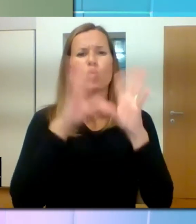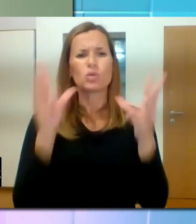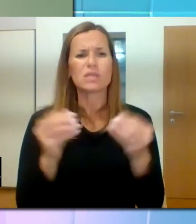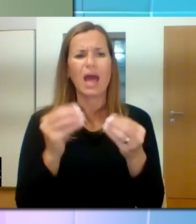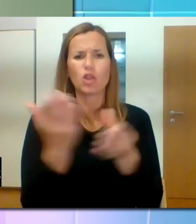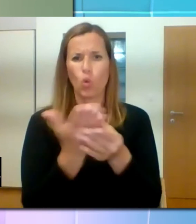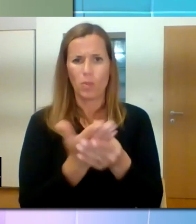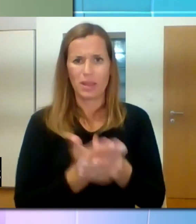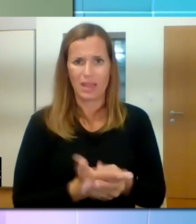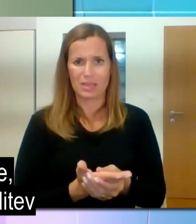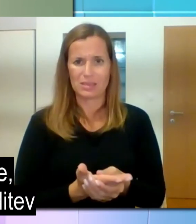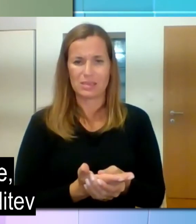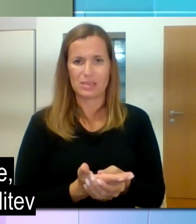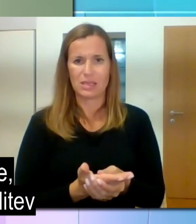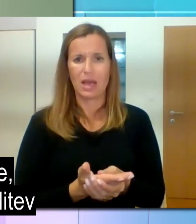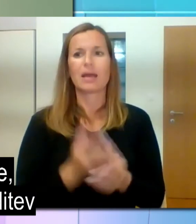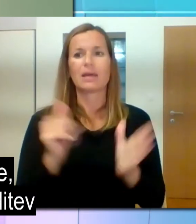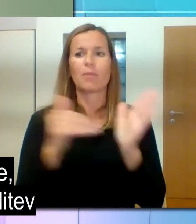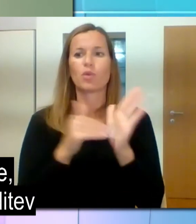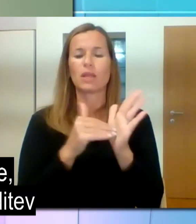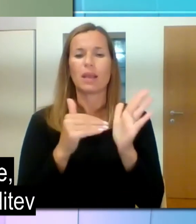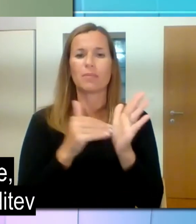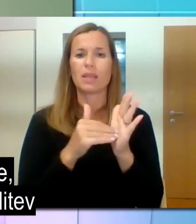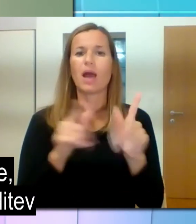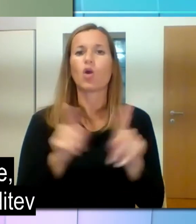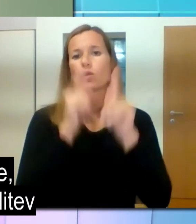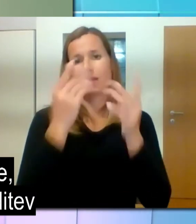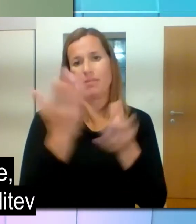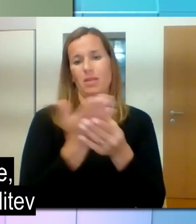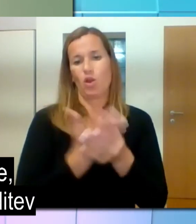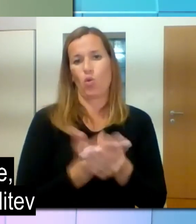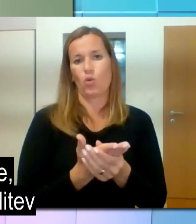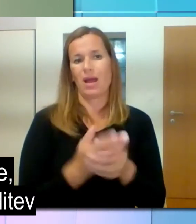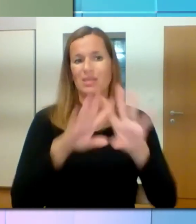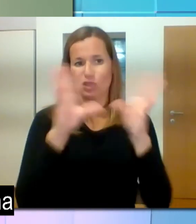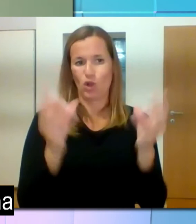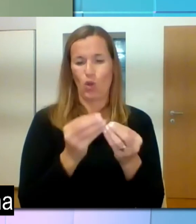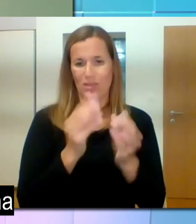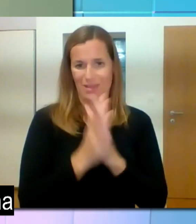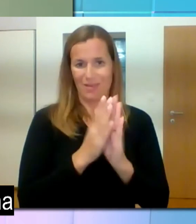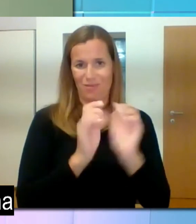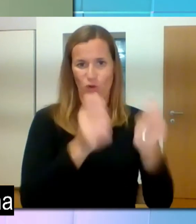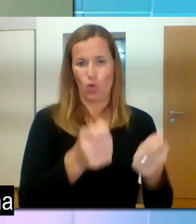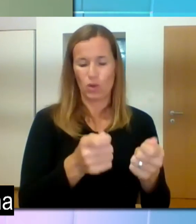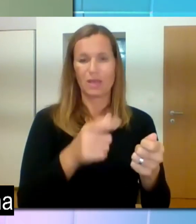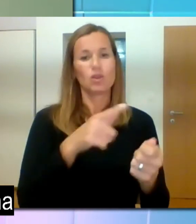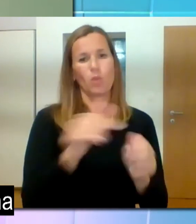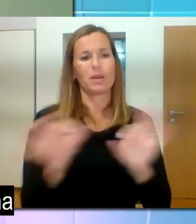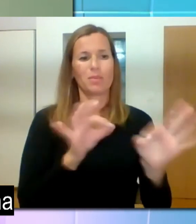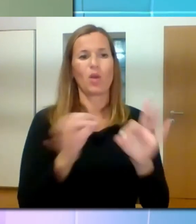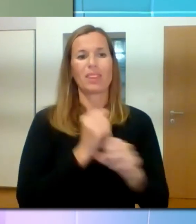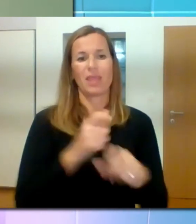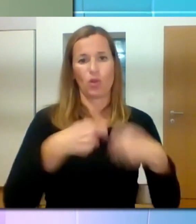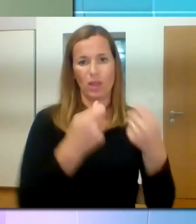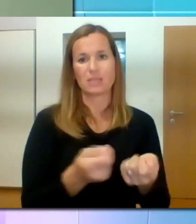pripravlja delodajalec skupaj z izvajalcem za poslipene rehabilitacije. Na to pa je vloga za prilagoditev delovnega mesta v nadaljevanju